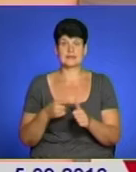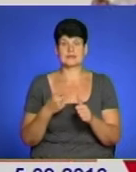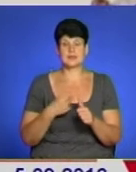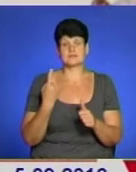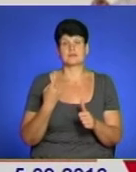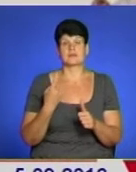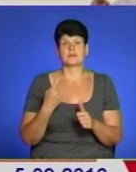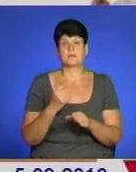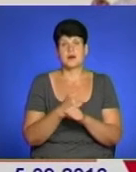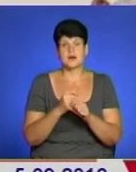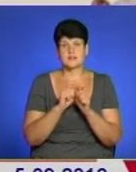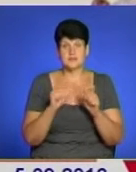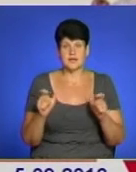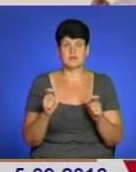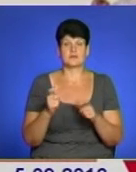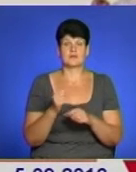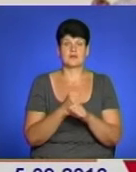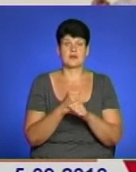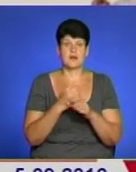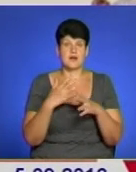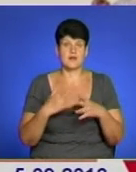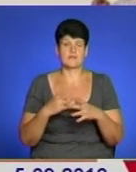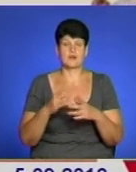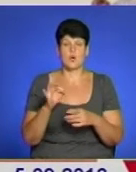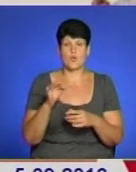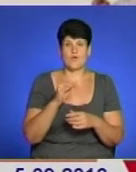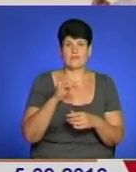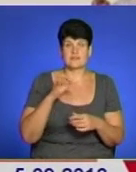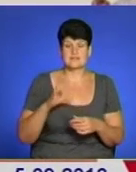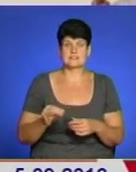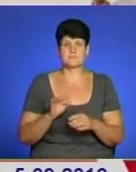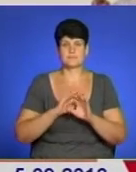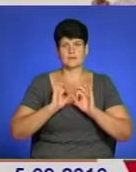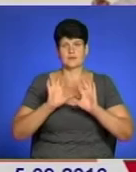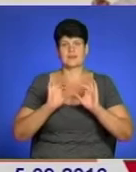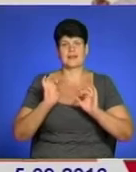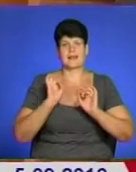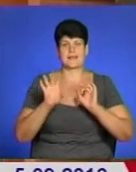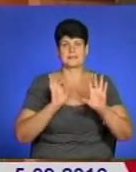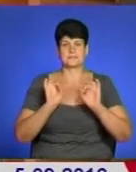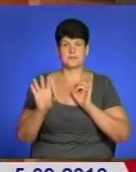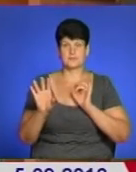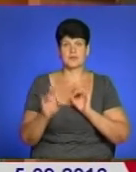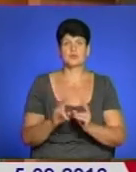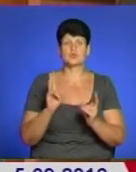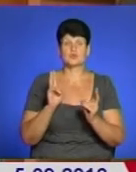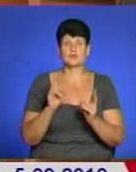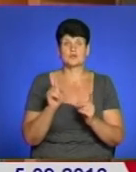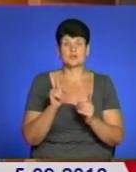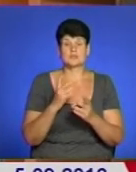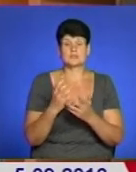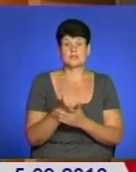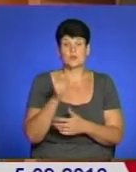офісів. Через засилля іншомовних слів, що активно культивують у вивісках та рекламаностіях, зустріти щось в